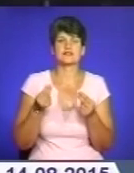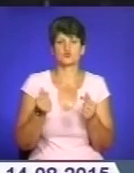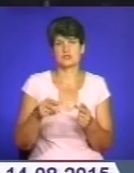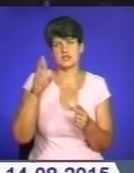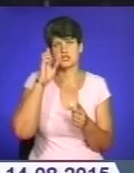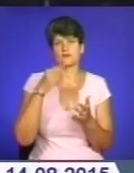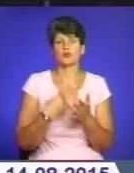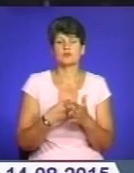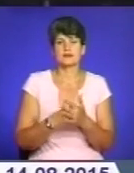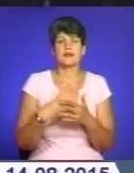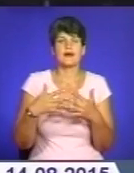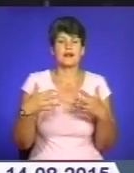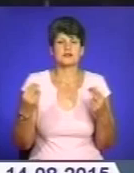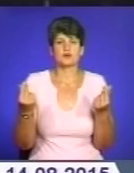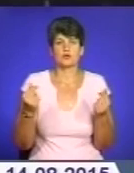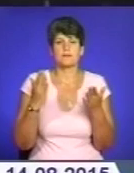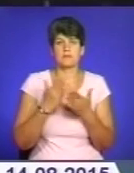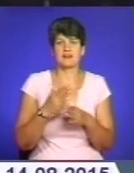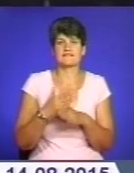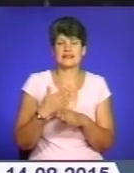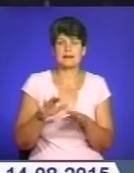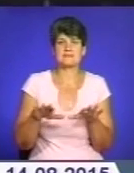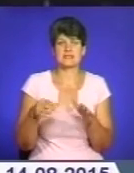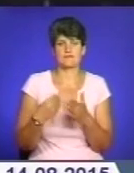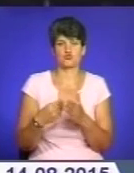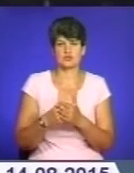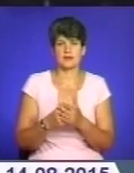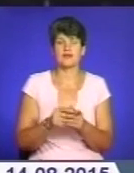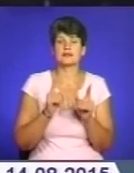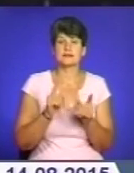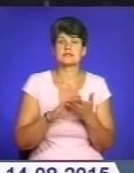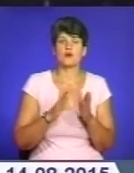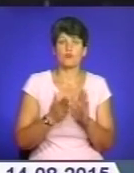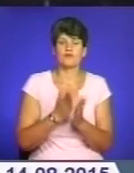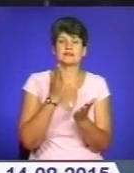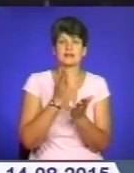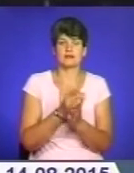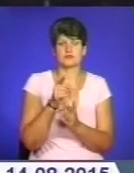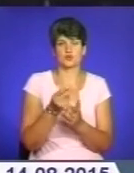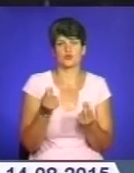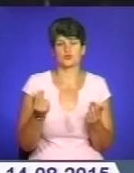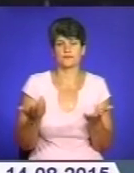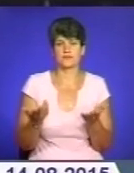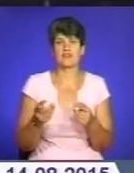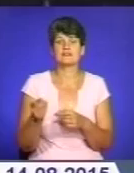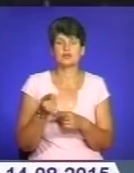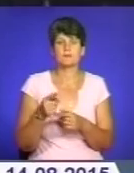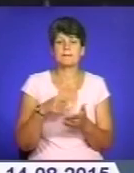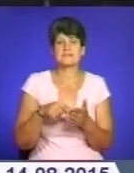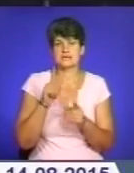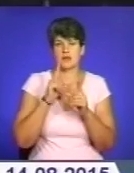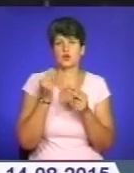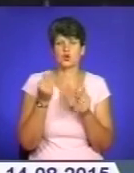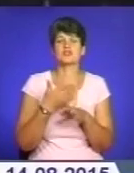бюджету. Решта коштів мали б виділяти місцеві бюджети. Але лише за умови наявності такого ресурсу. У Тернополі міська рада гроші